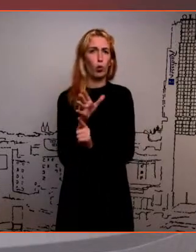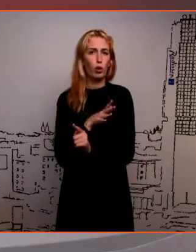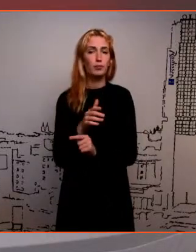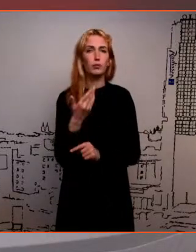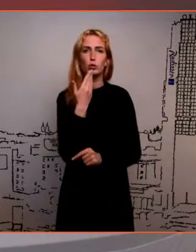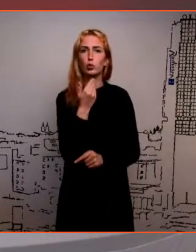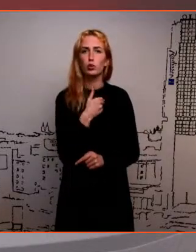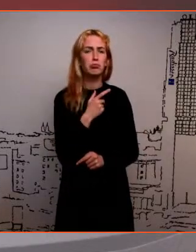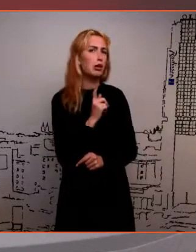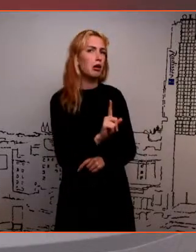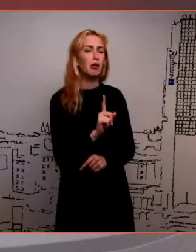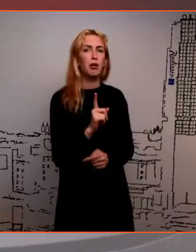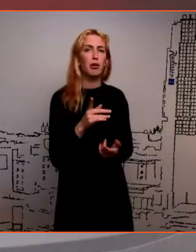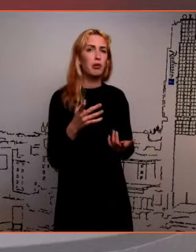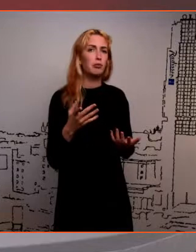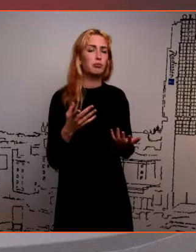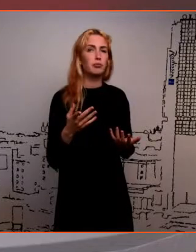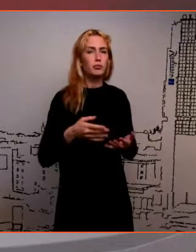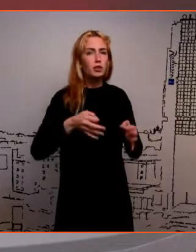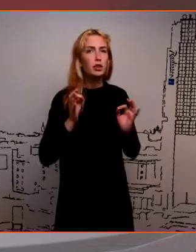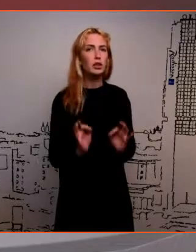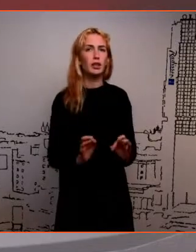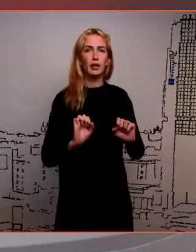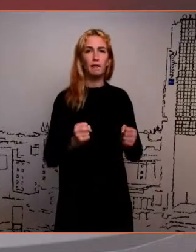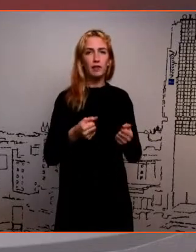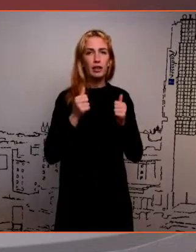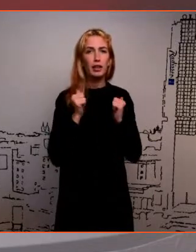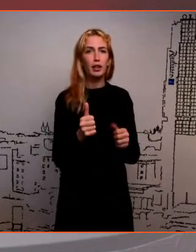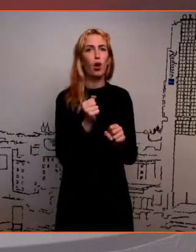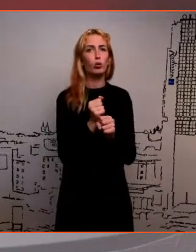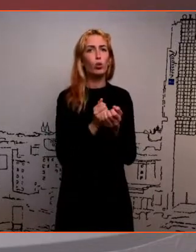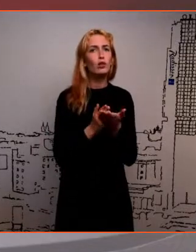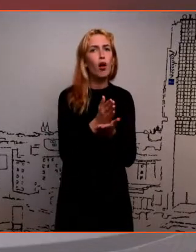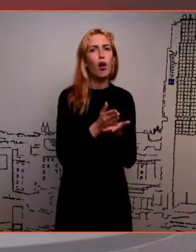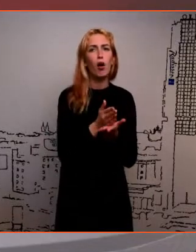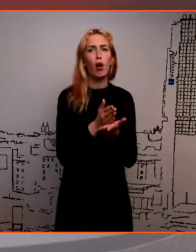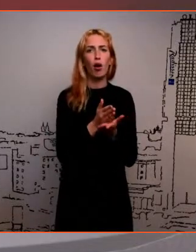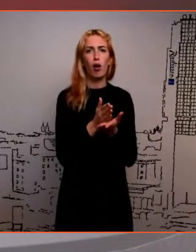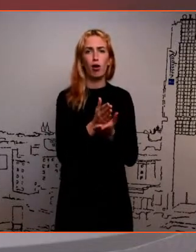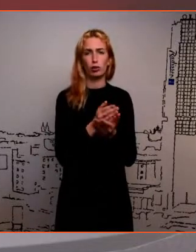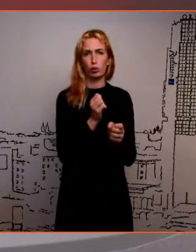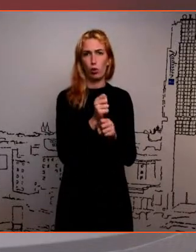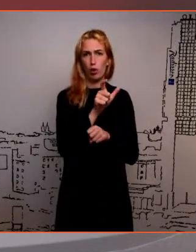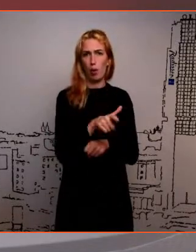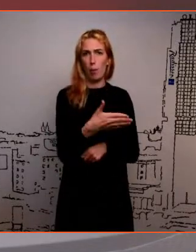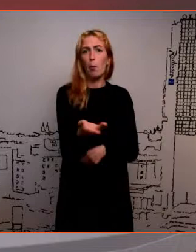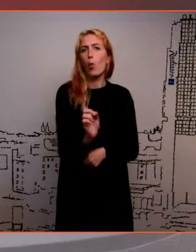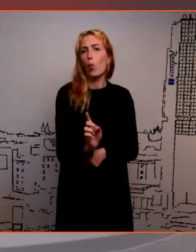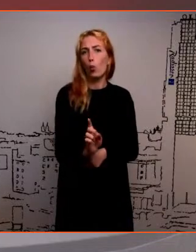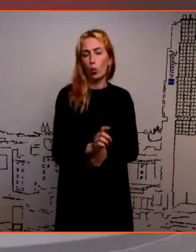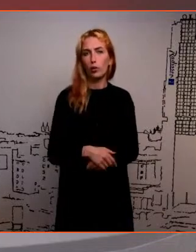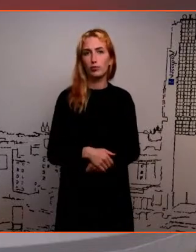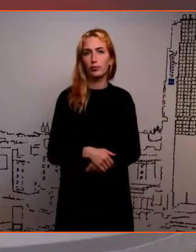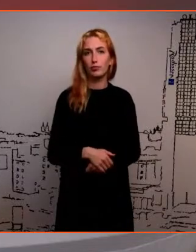aga mis sugune on õige või hea tööstaas oma töötaja jaoks. Eks siis tegelikult